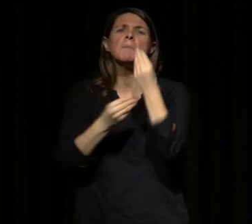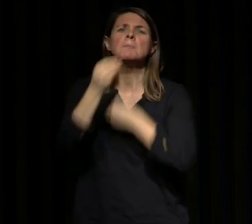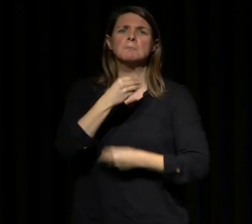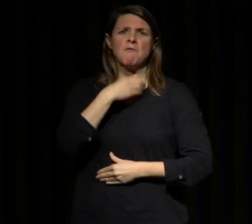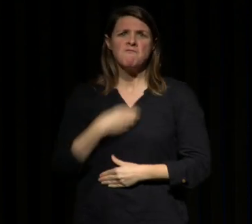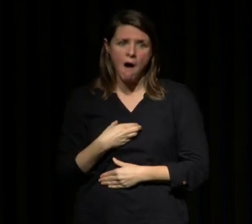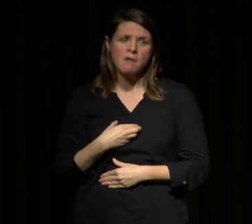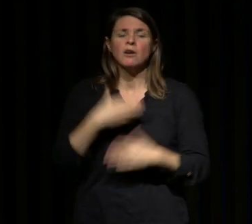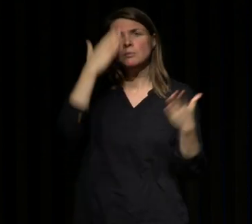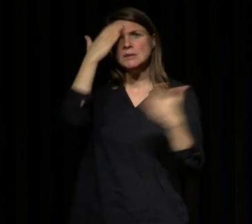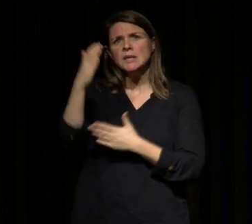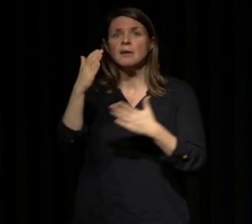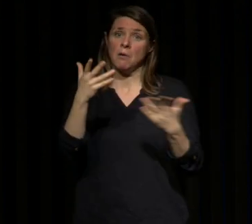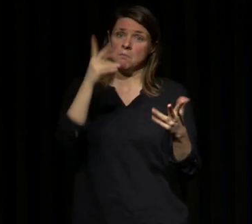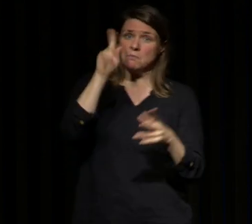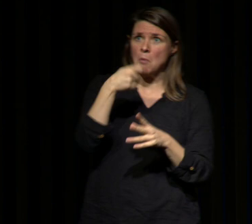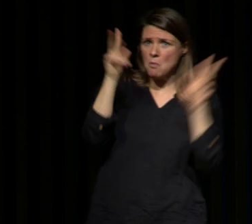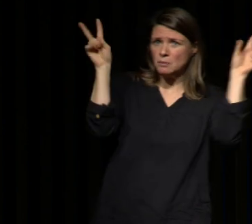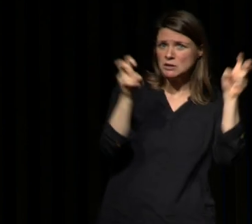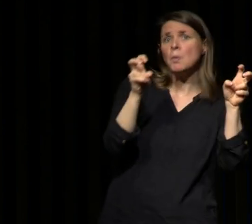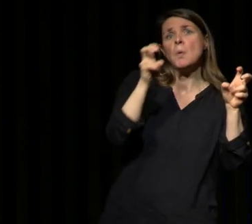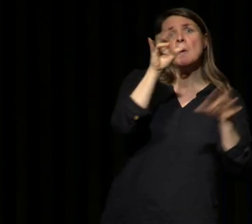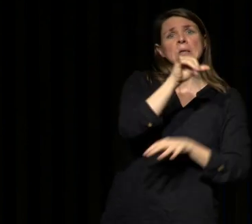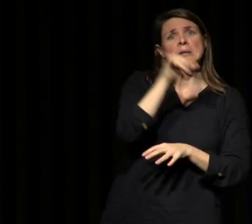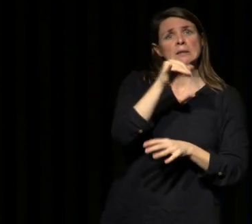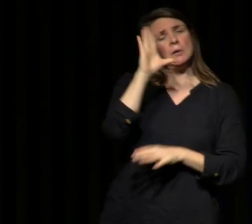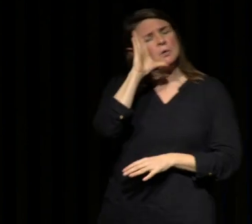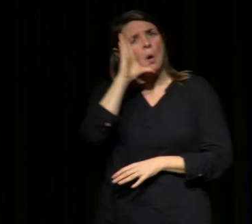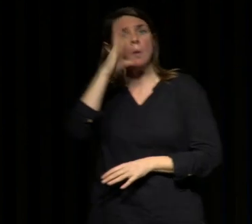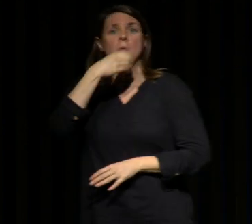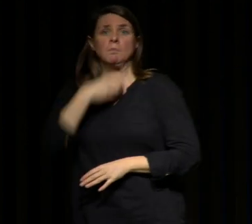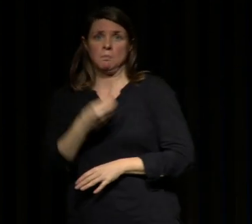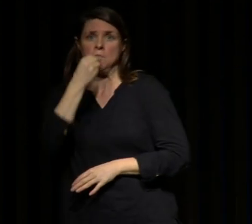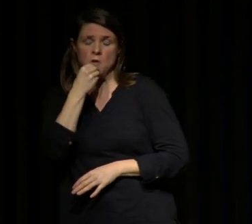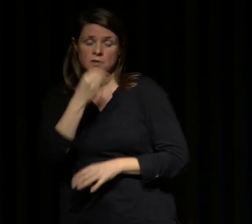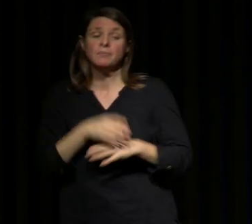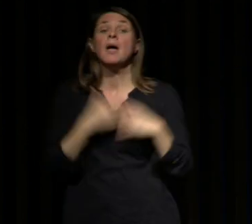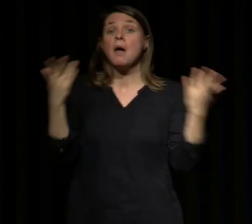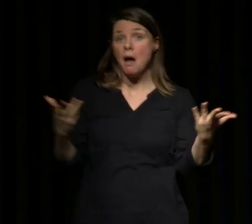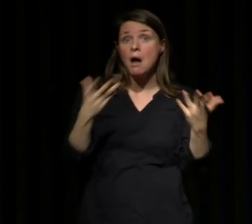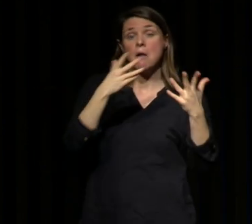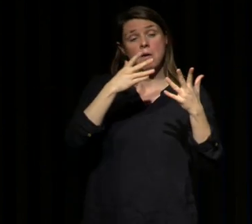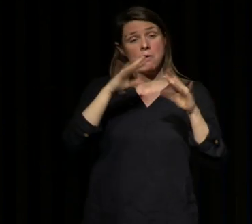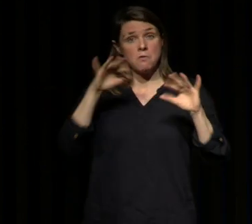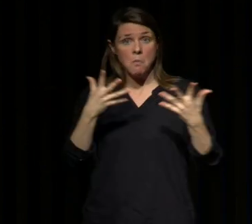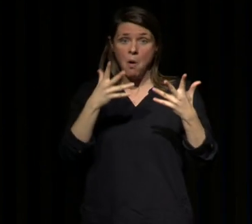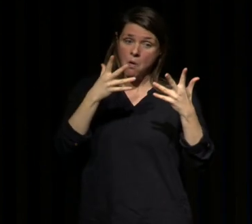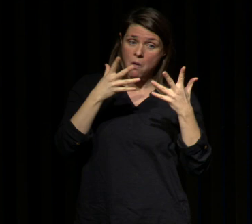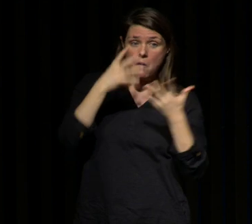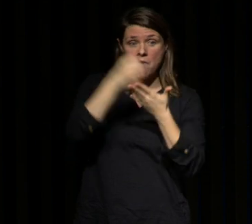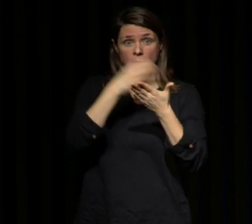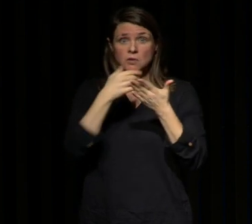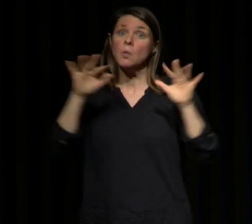le proverbe qui d'ordine. On a mené des expériences physiologiques là-dessus pour comprendre quels sont les mécanismes de régulation.